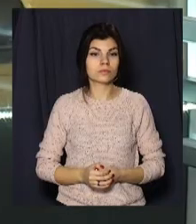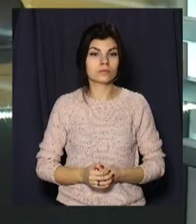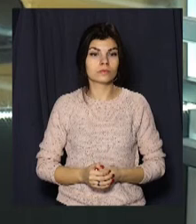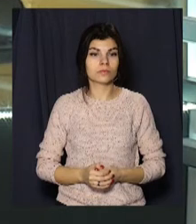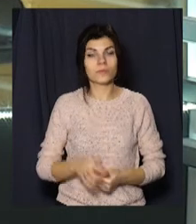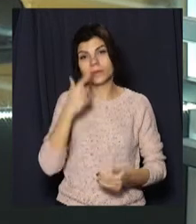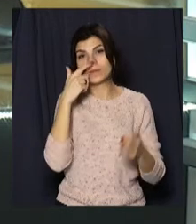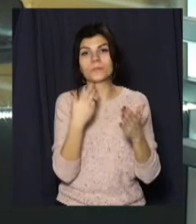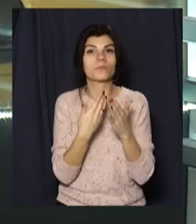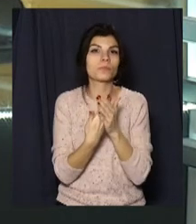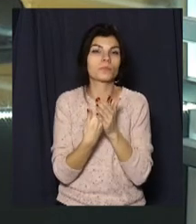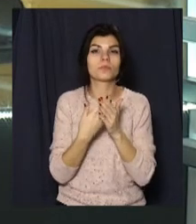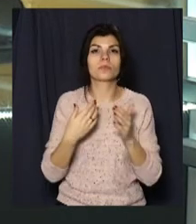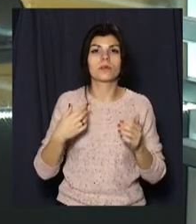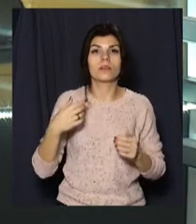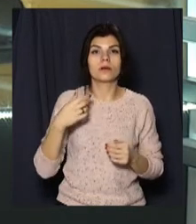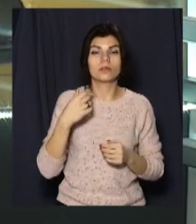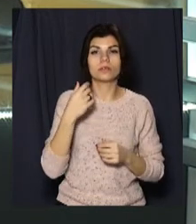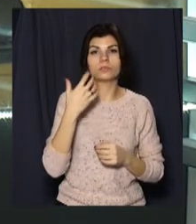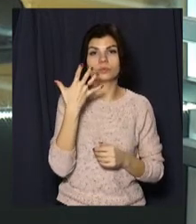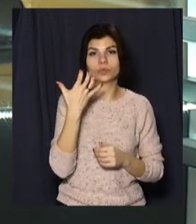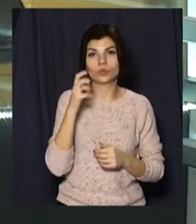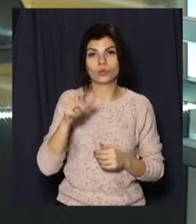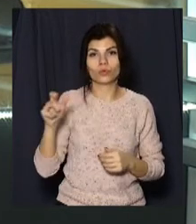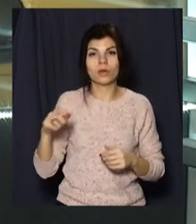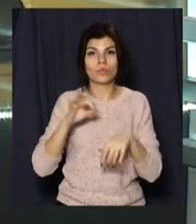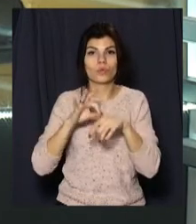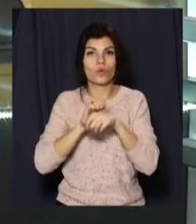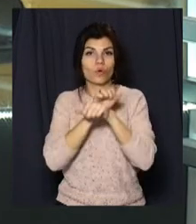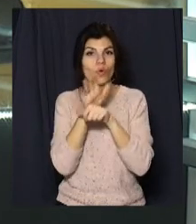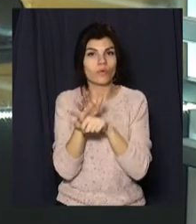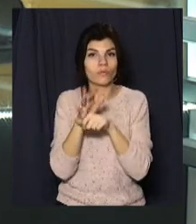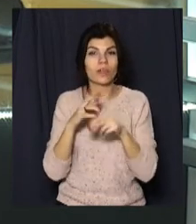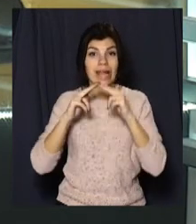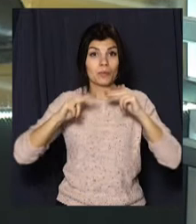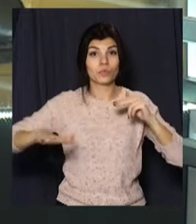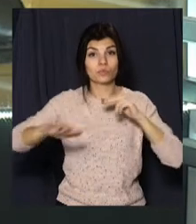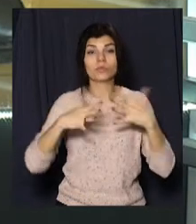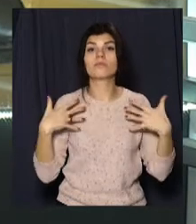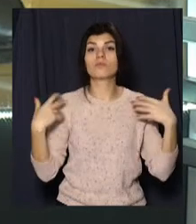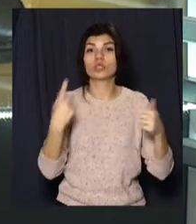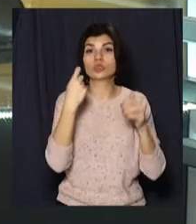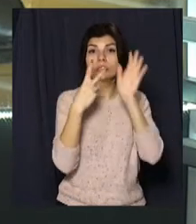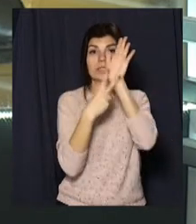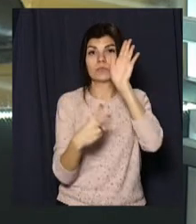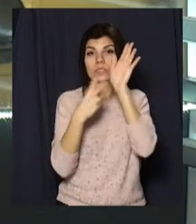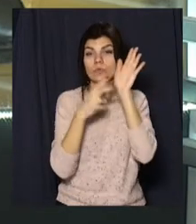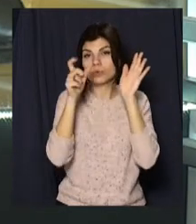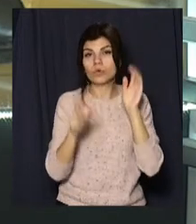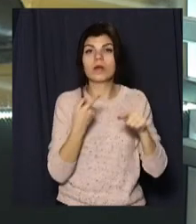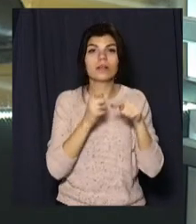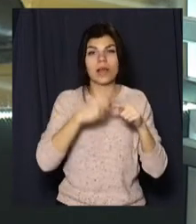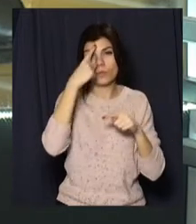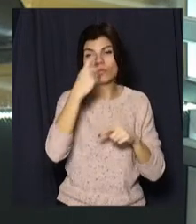Майже пів тисячі нових інфікованих коронавірусом на Дніпропетровщині. Одужали за добу 177 людей. Про це